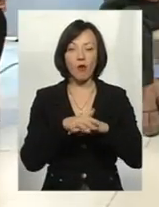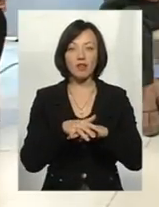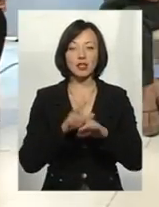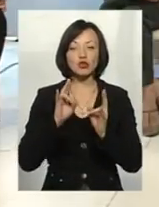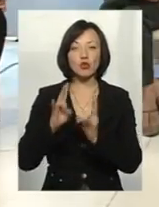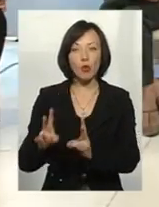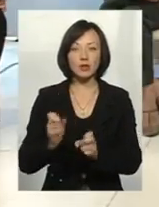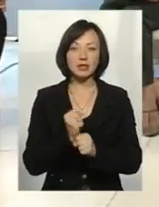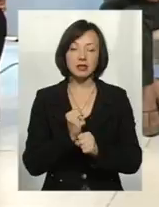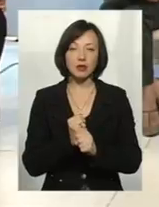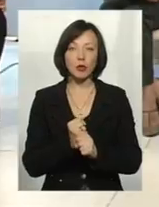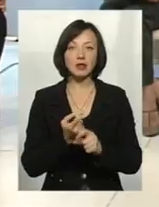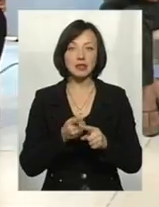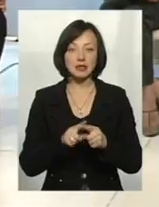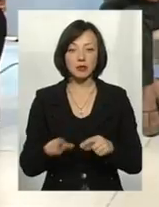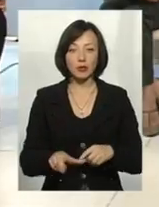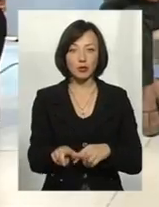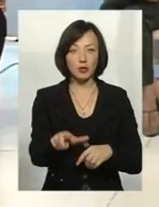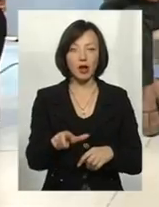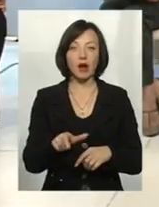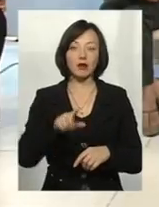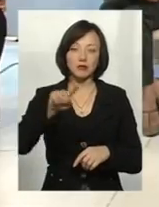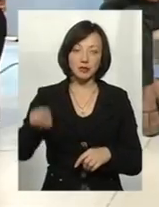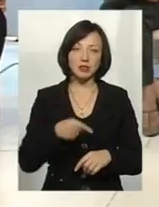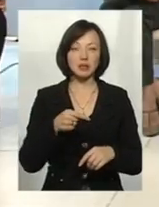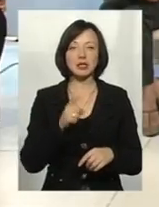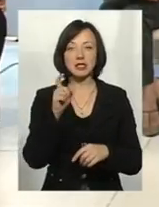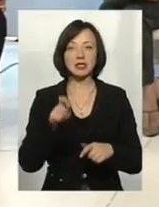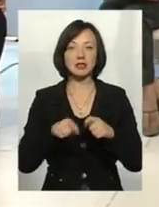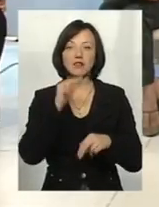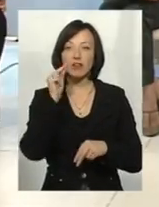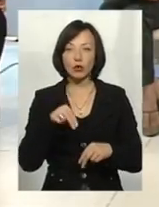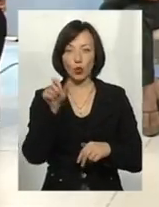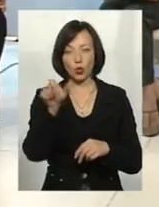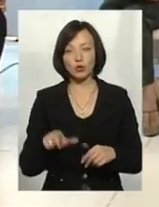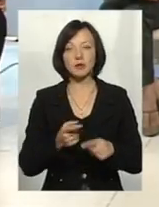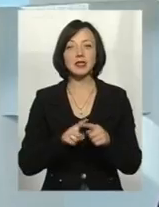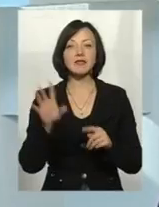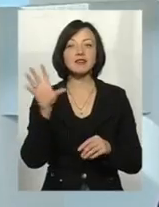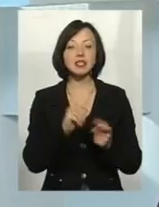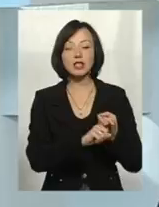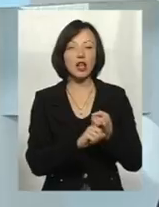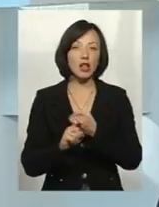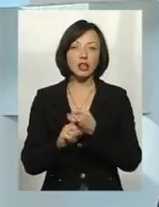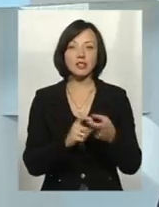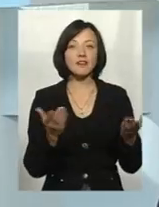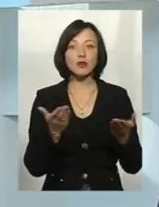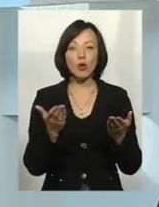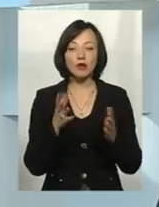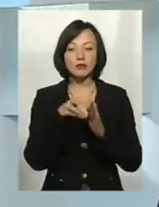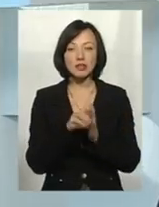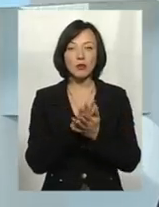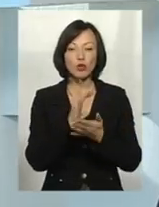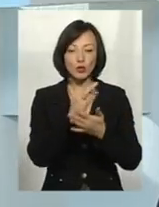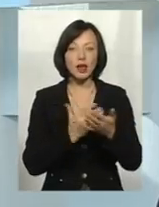завданого безпосередньо даному водному об'єкту, яка підлягає стягненню безпосередньо з винної особи. Тобто це все буде залежати від тої концентрації